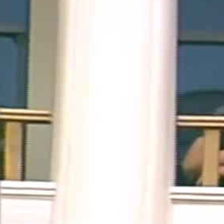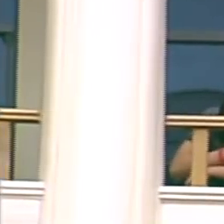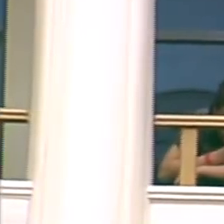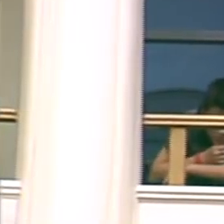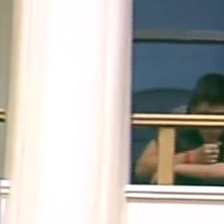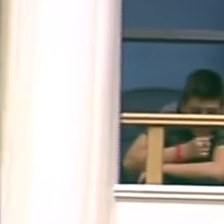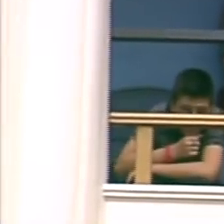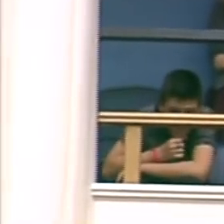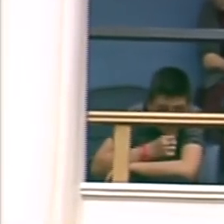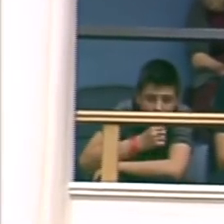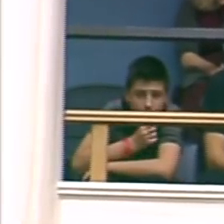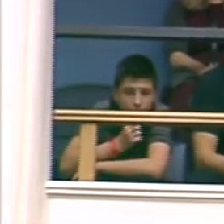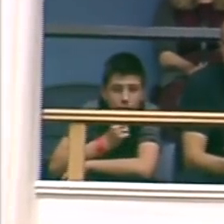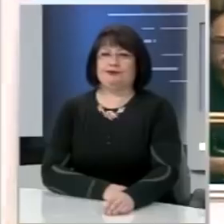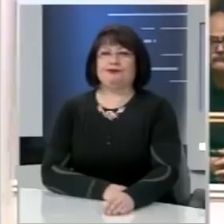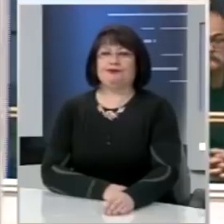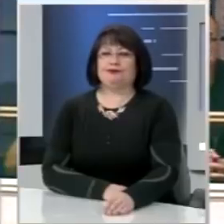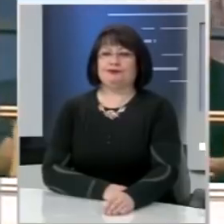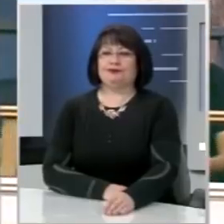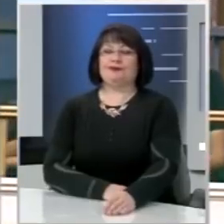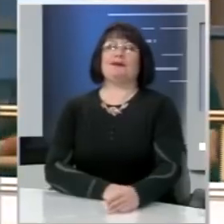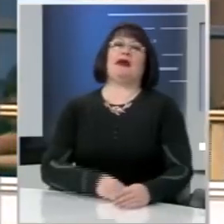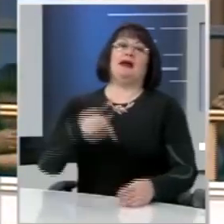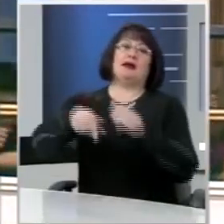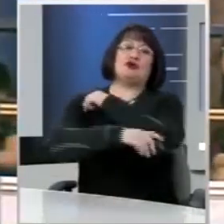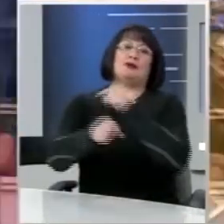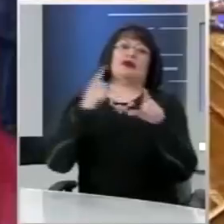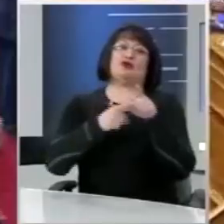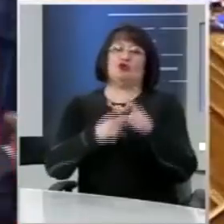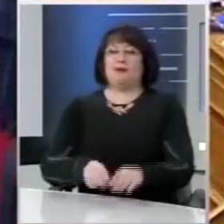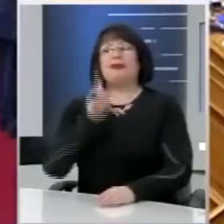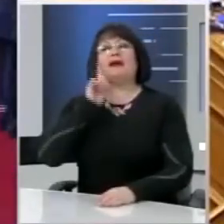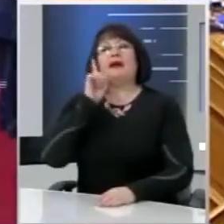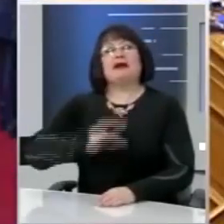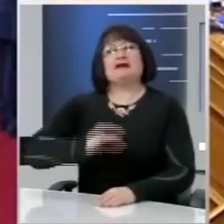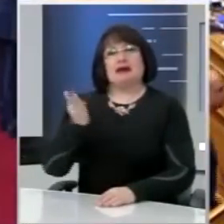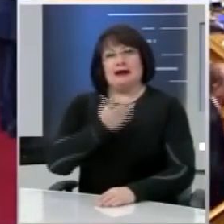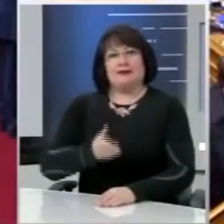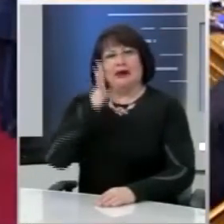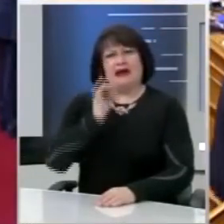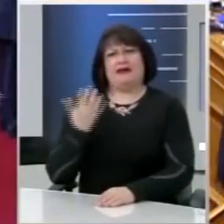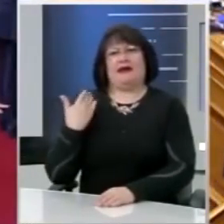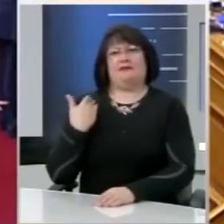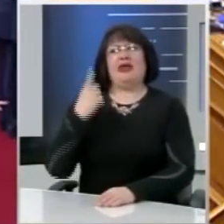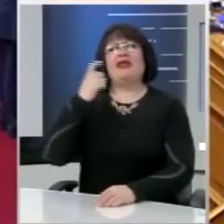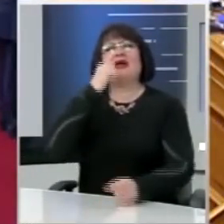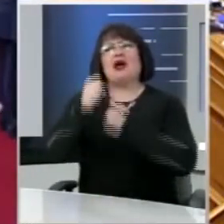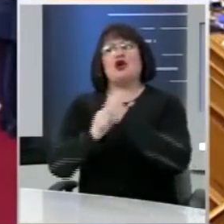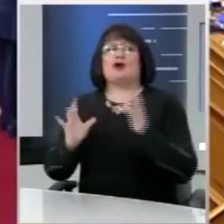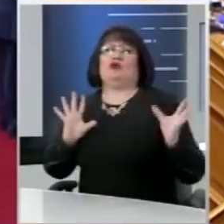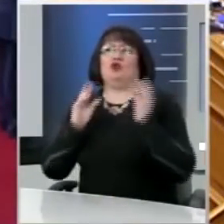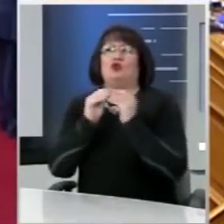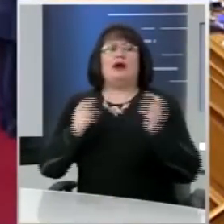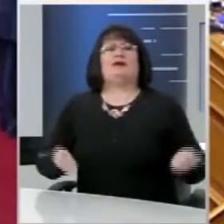Κυρίες και κύριοι, είναι αλήθεια ότι οι εξελίξεις της τελευταίας δεκαετίας